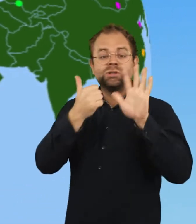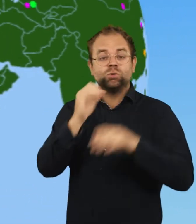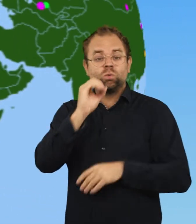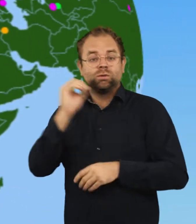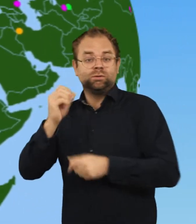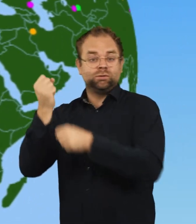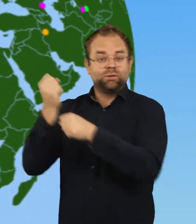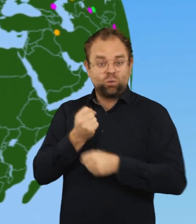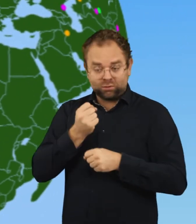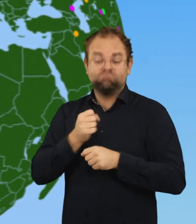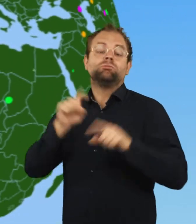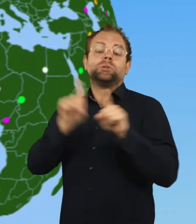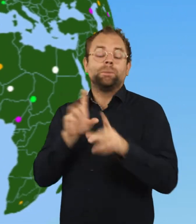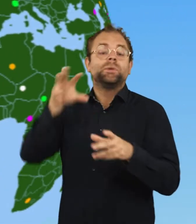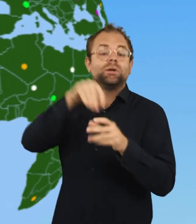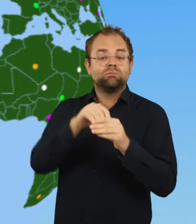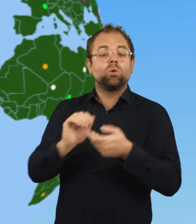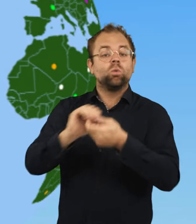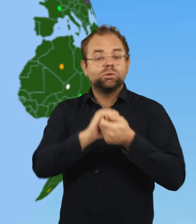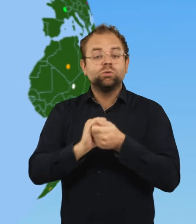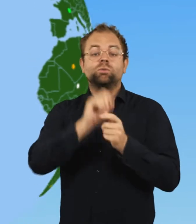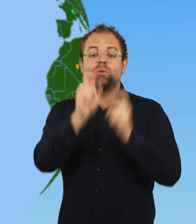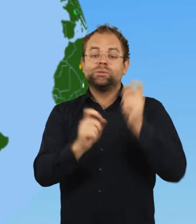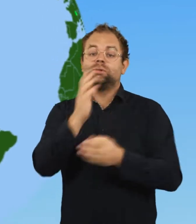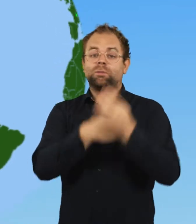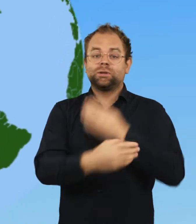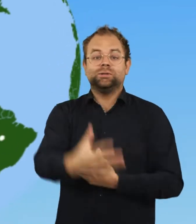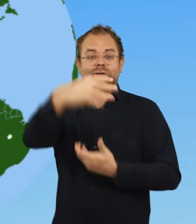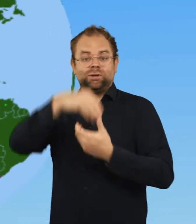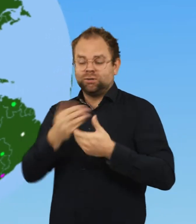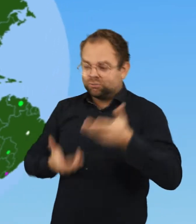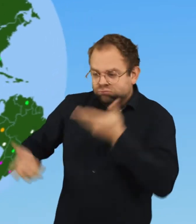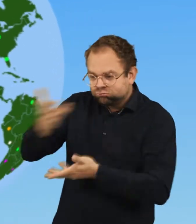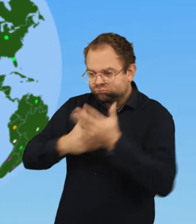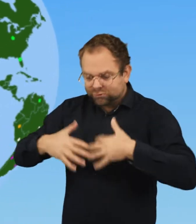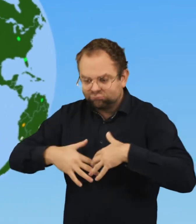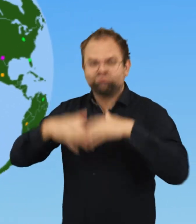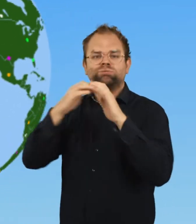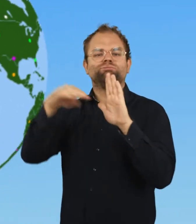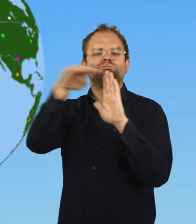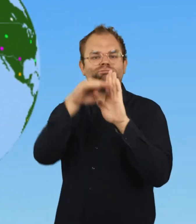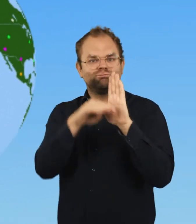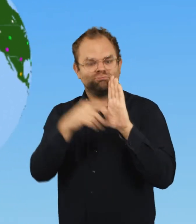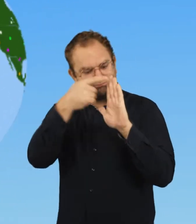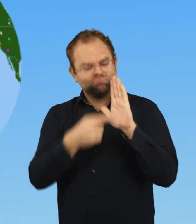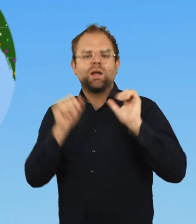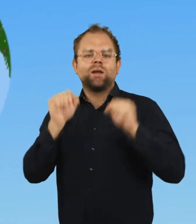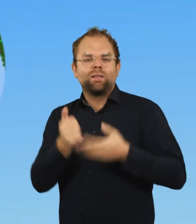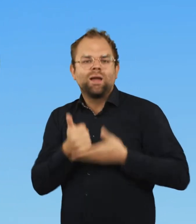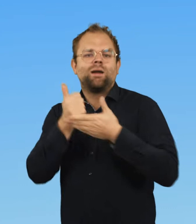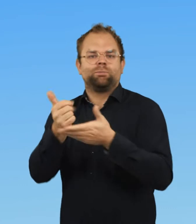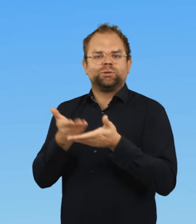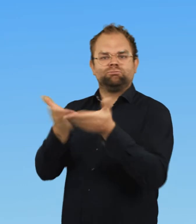parti interessate, comprese le organizzazioni di persone con disabilità, una nuova serie di linee guida per gli operatori